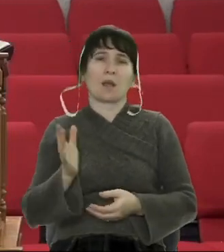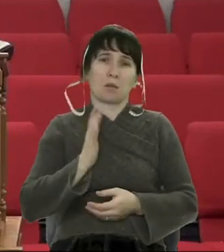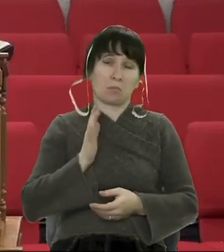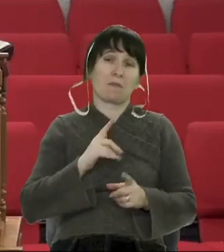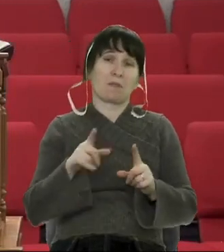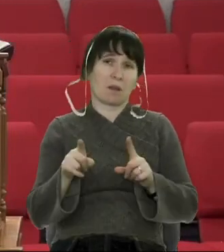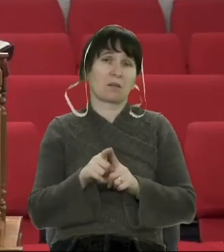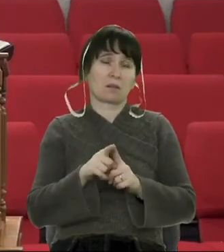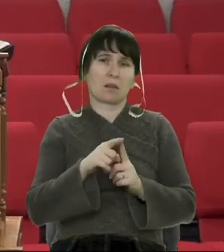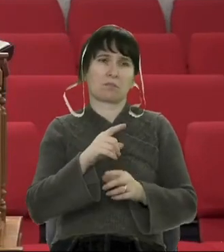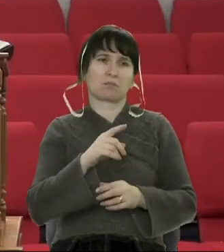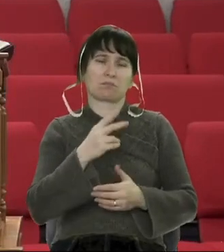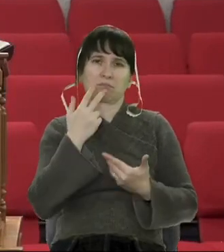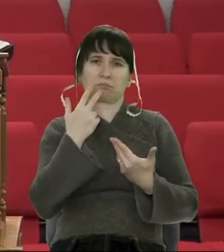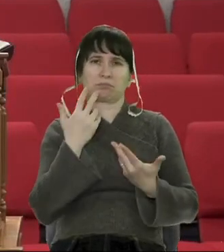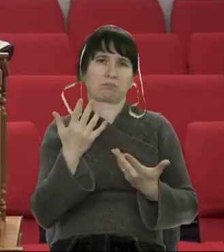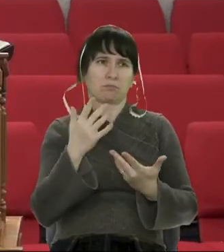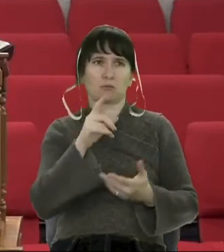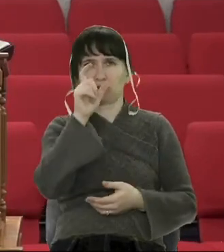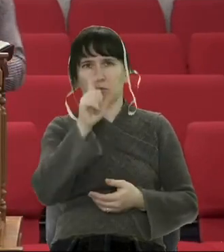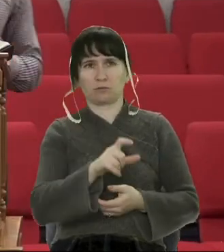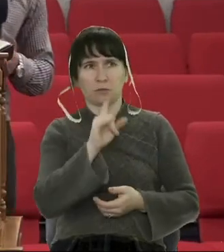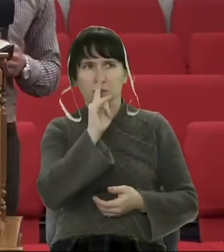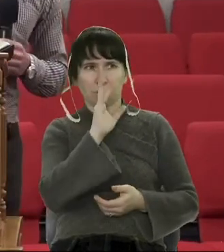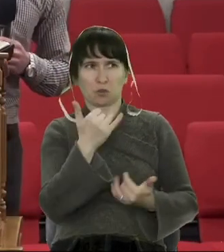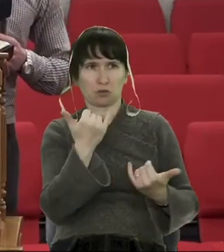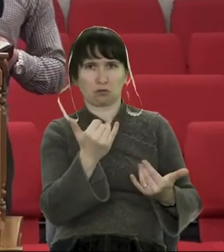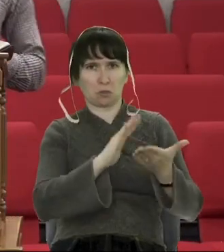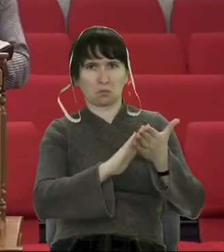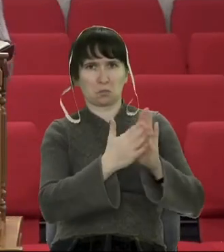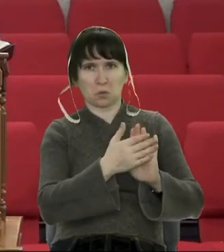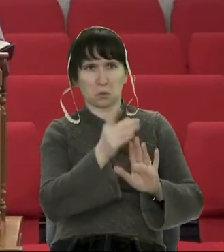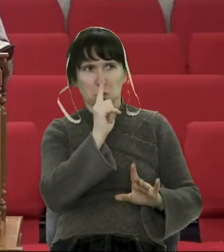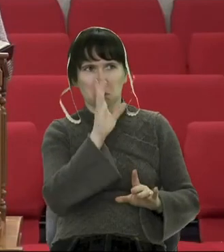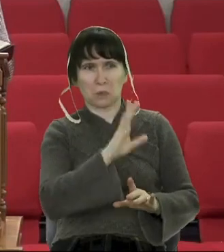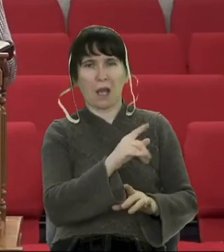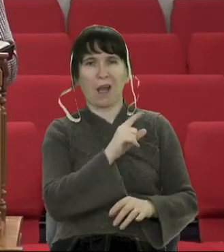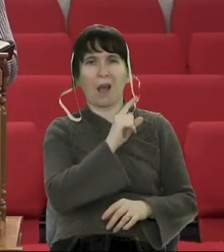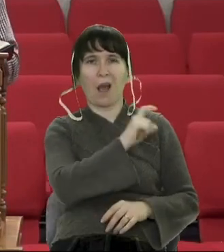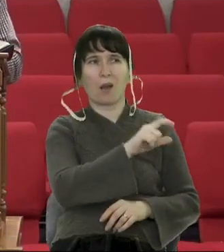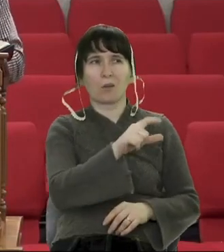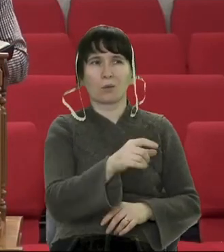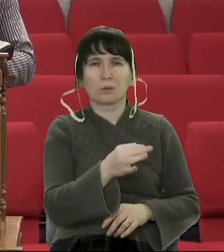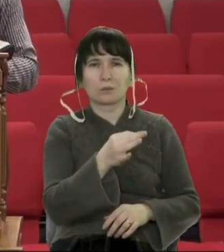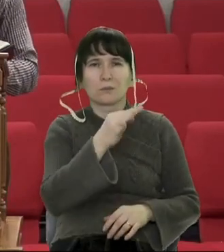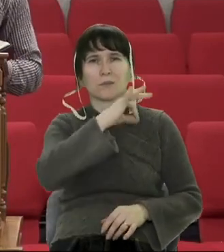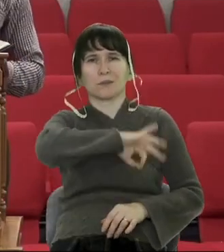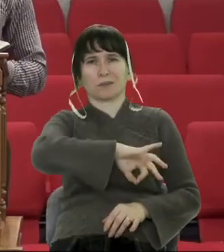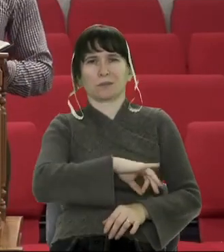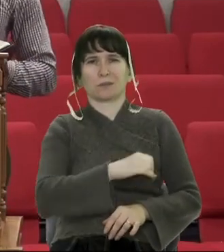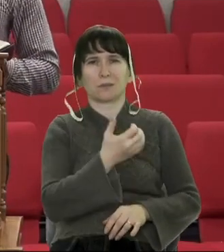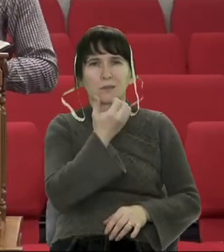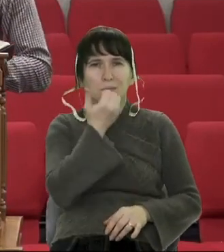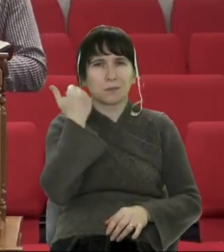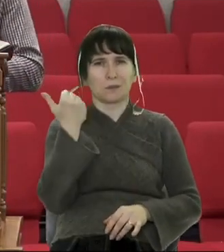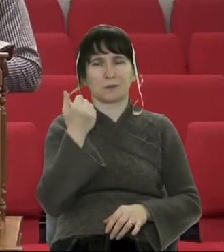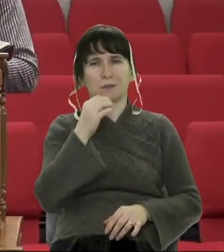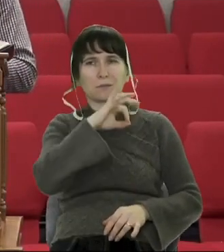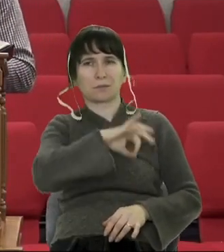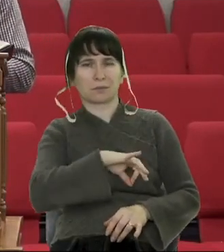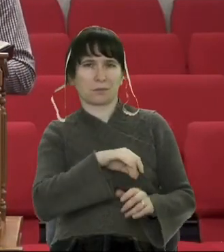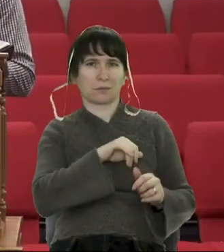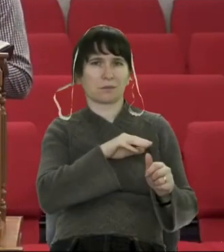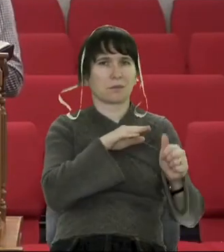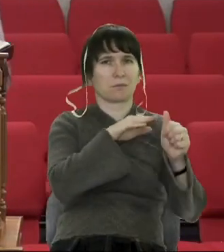людина в гарному такому становищі, і через користь десь люди можуть якось по-іншому